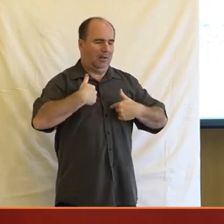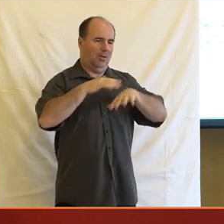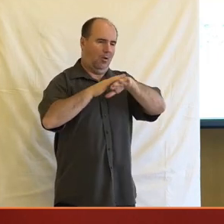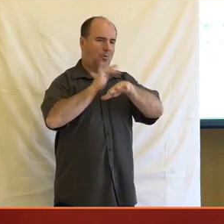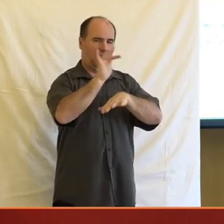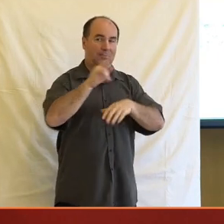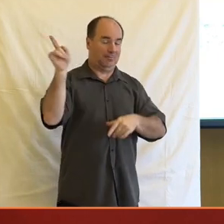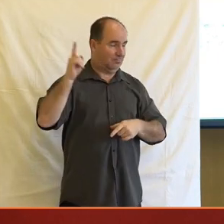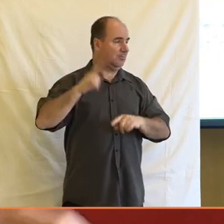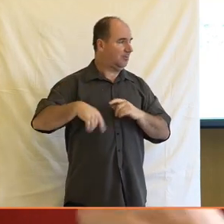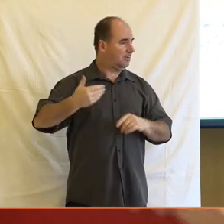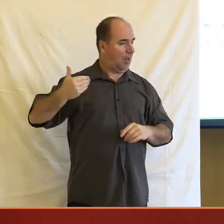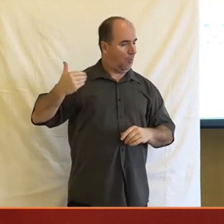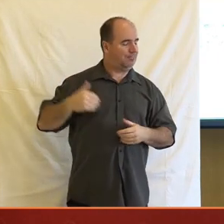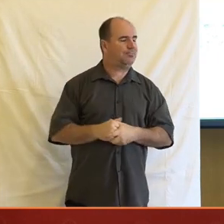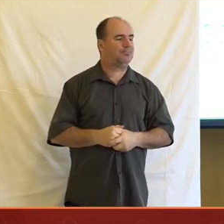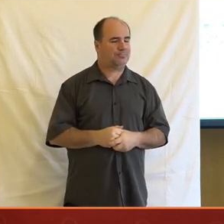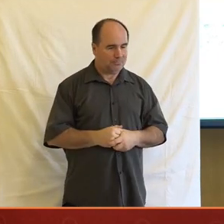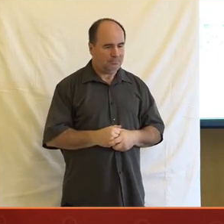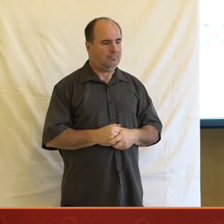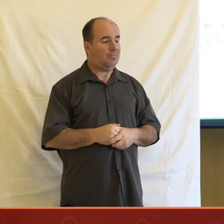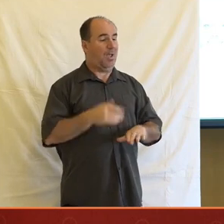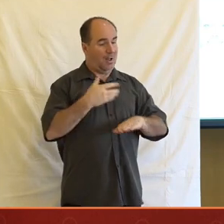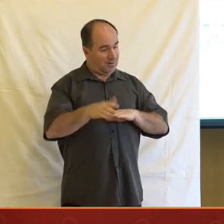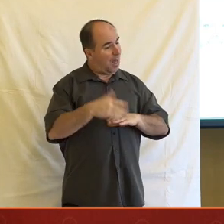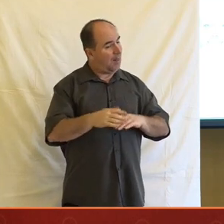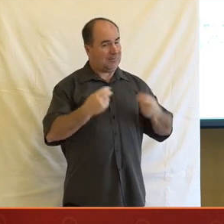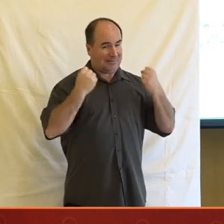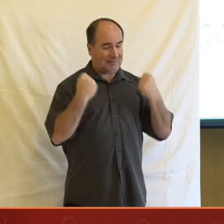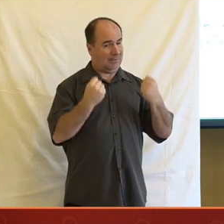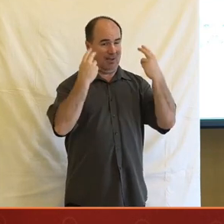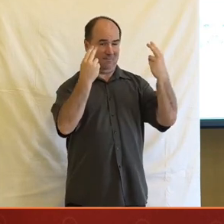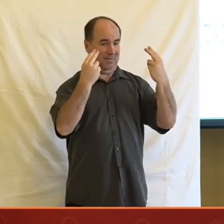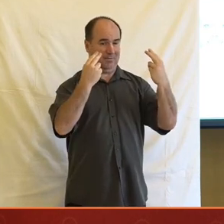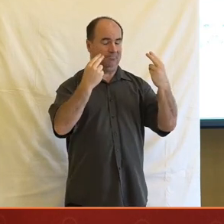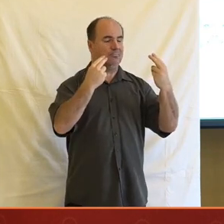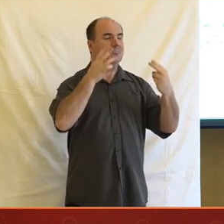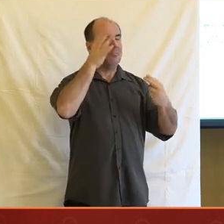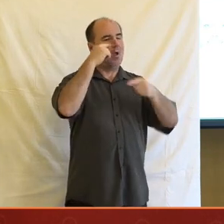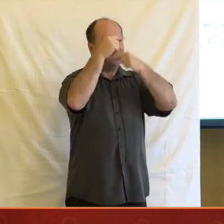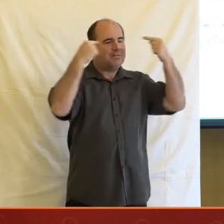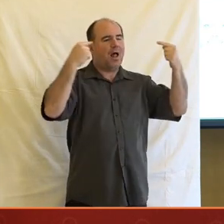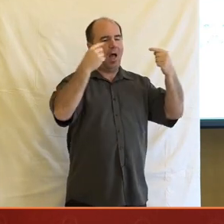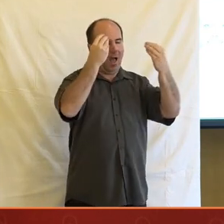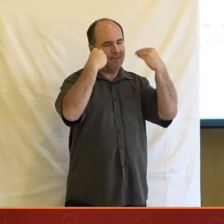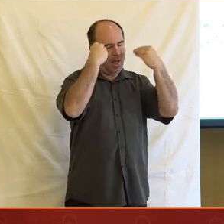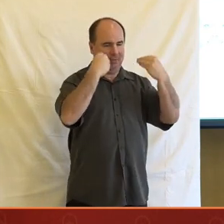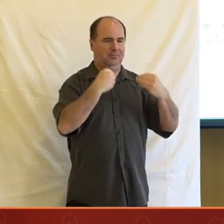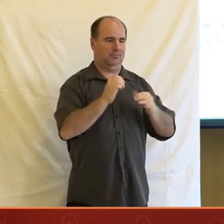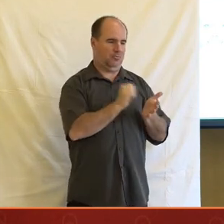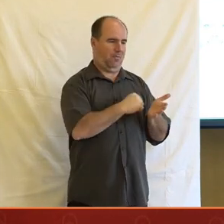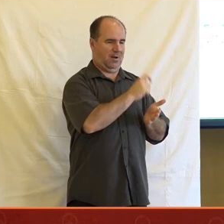bude mít čím dál tím větší význam vzdělávání novinářů, které jako sebekriticky musím říct, že nám v posledních letech trošku uniklo.